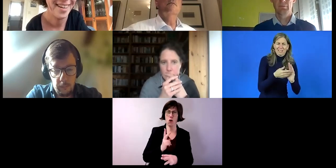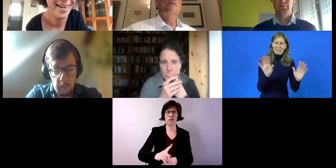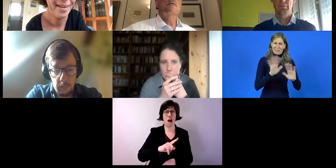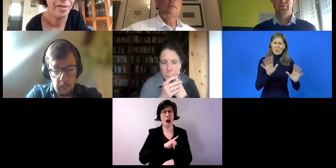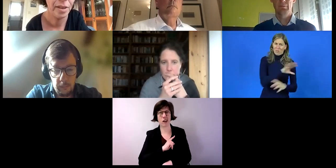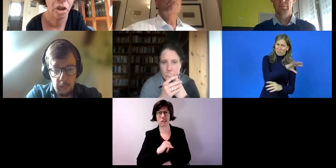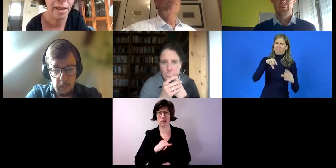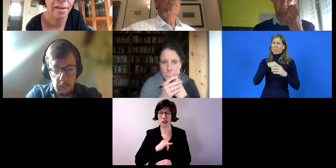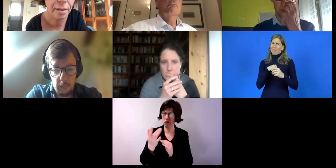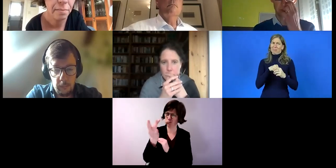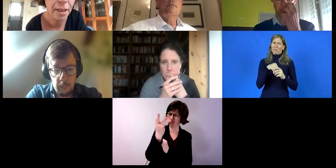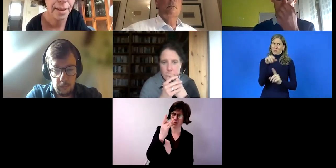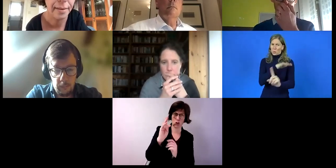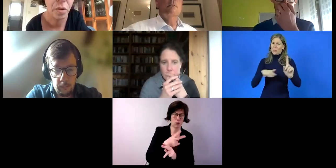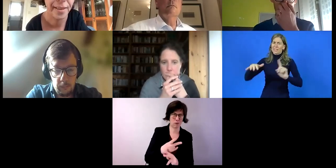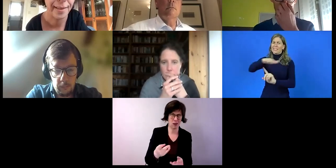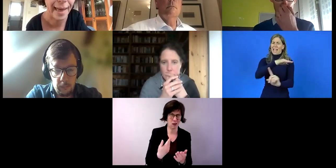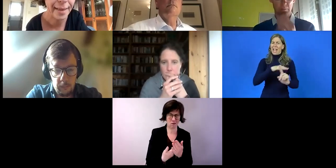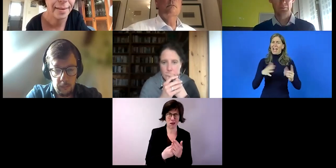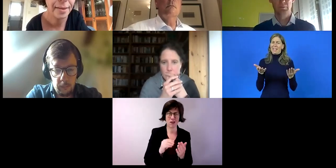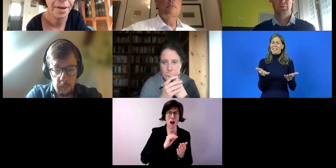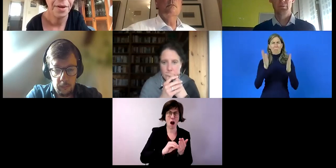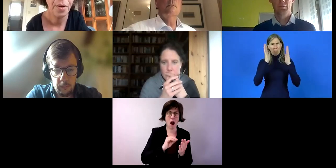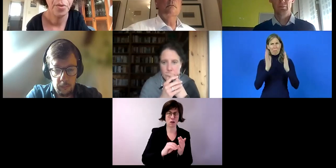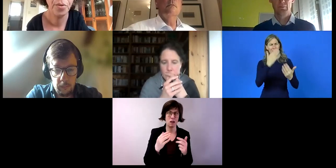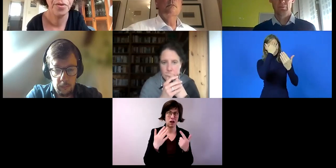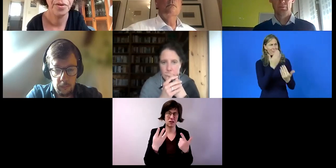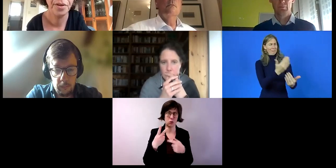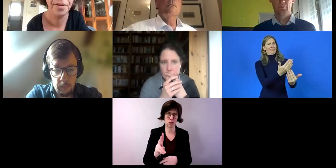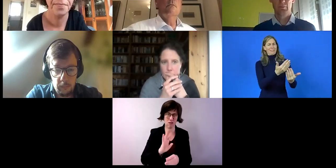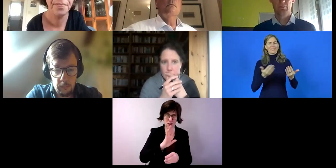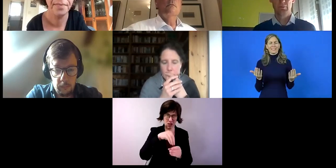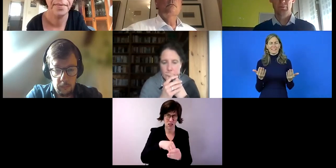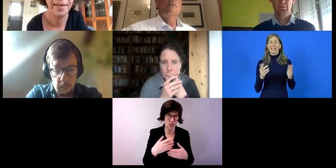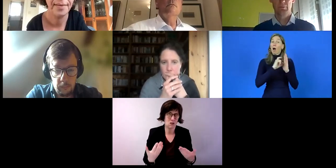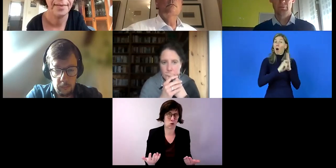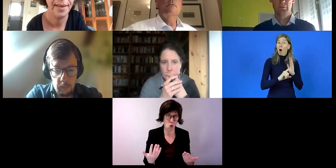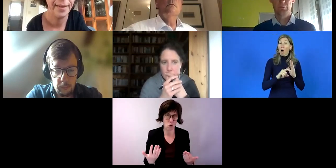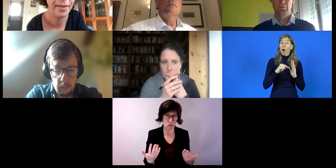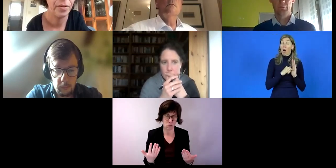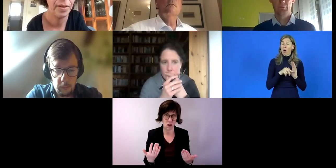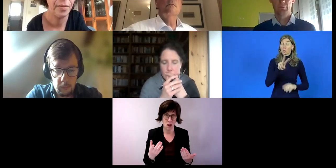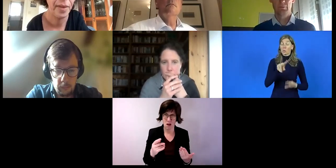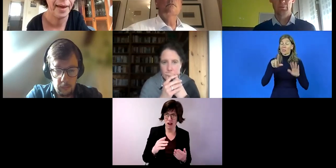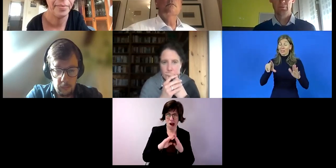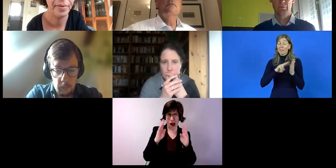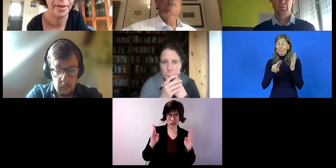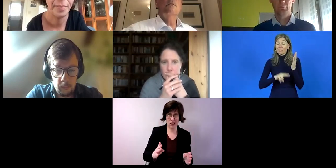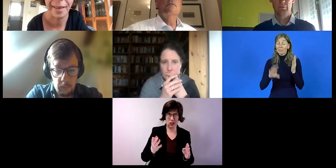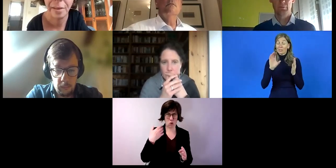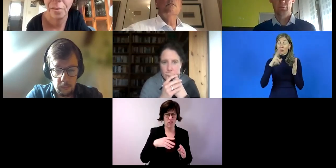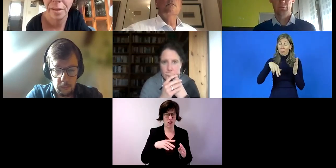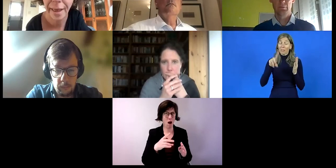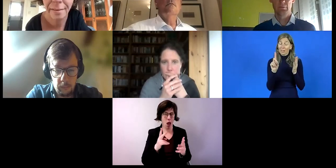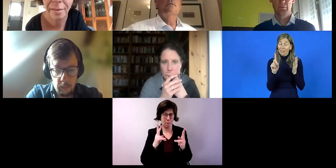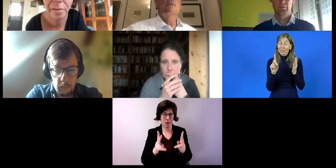wird. Sondern es steht klar drin. Artikel 27 sagt es. Und dass es die Einrichtungen, die es mal gab, ihre